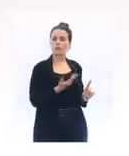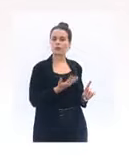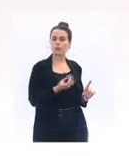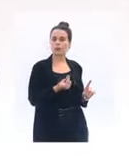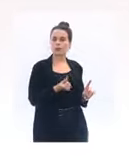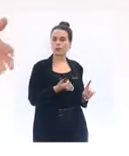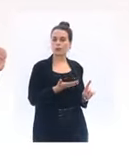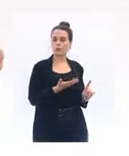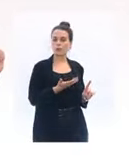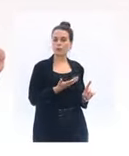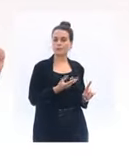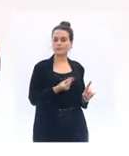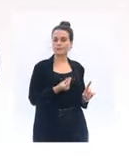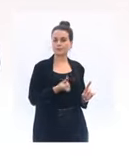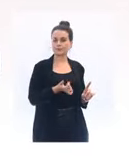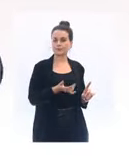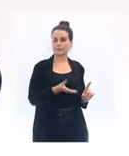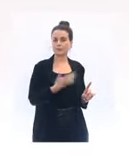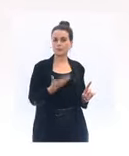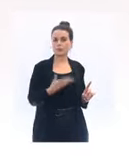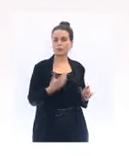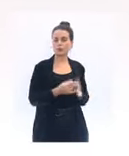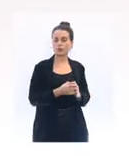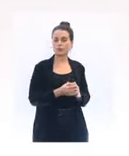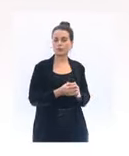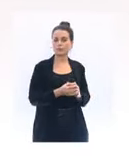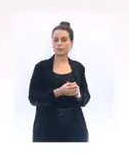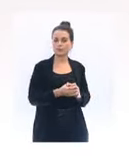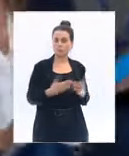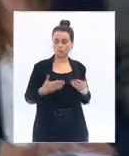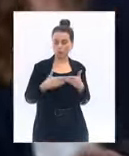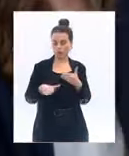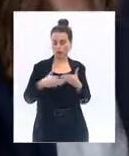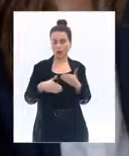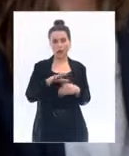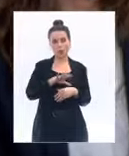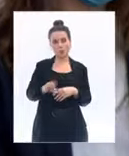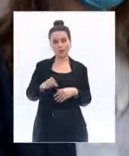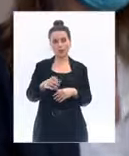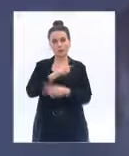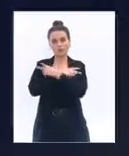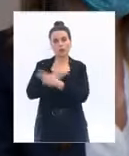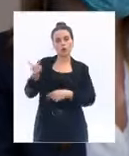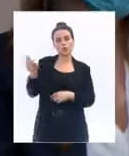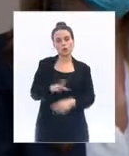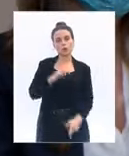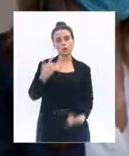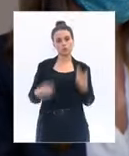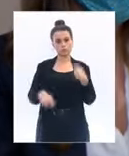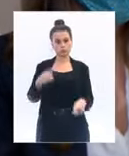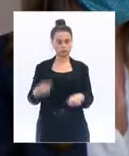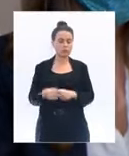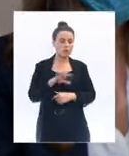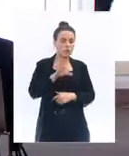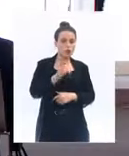sur la tolérance que j'ai évoquée pour pouvoir rentrer de vacances ce week-end. Pas trop de formalisme, une simple